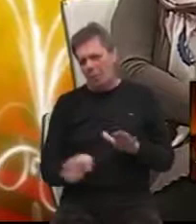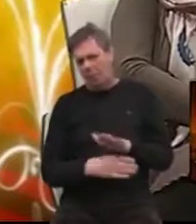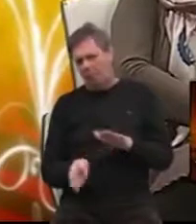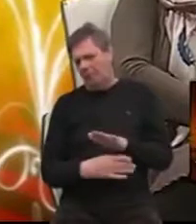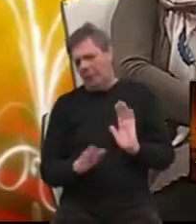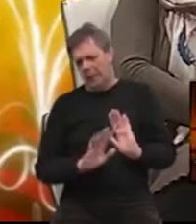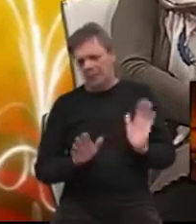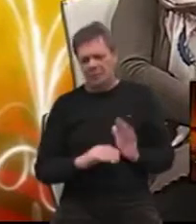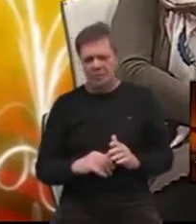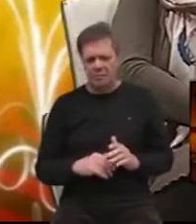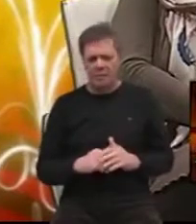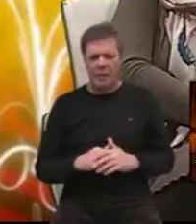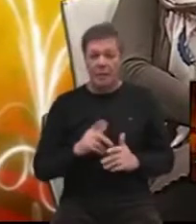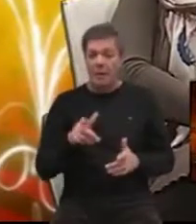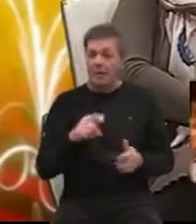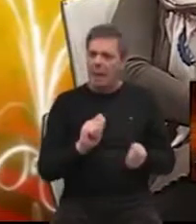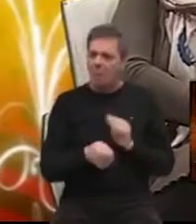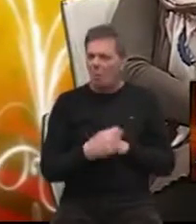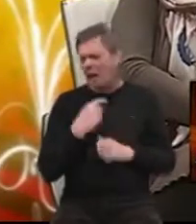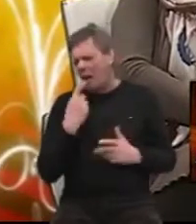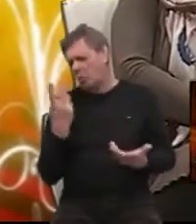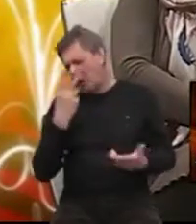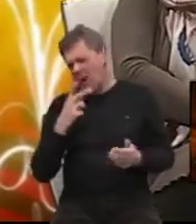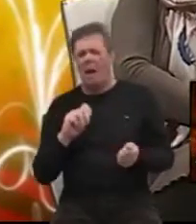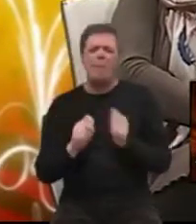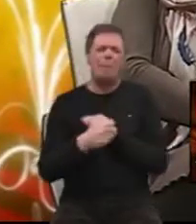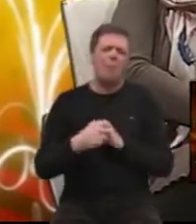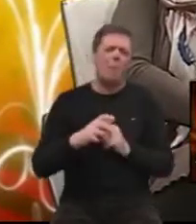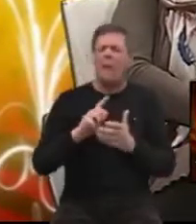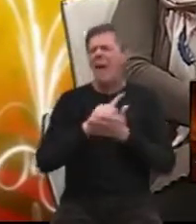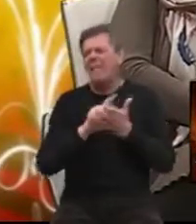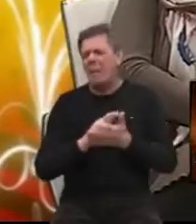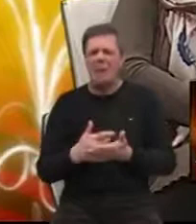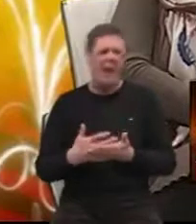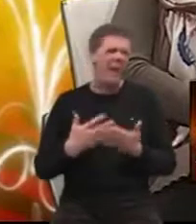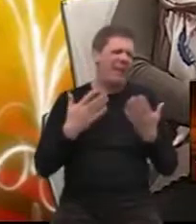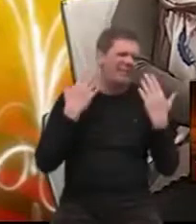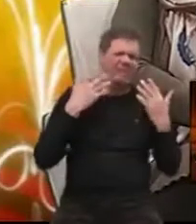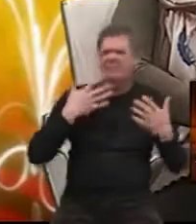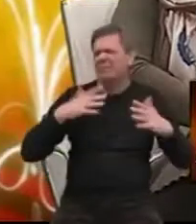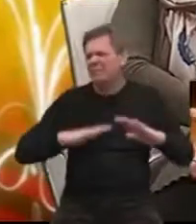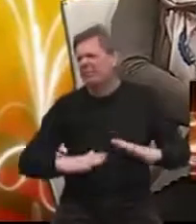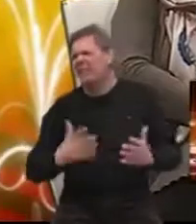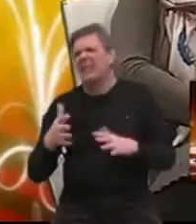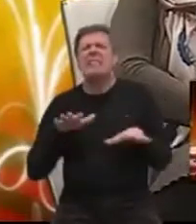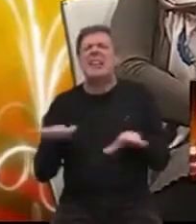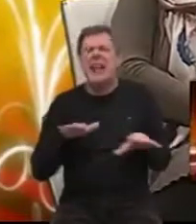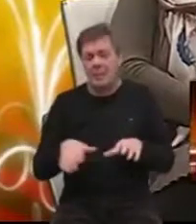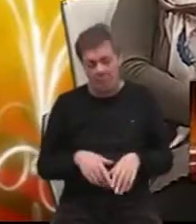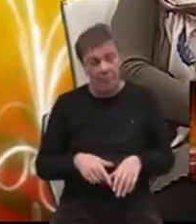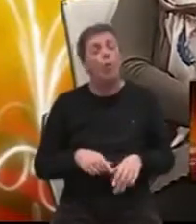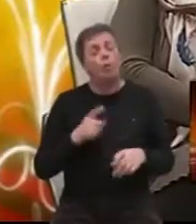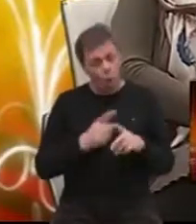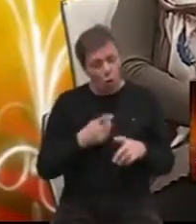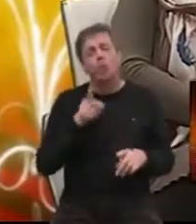po tepih. Pa onda te promjene pripisujemo, promjeni vremena, jugu, stresu, što sve može